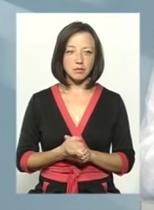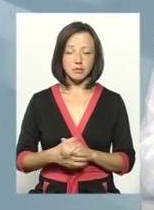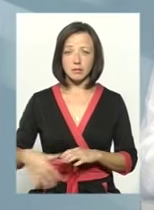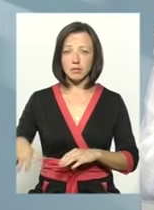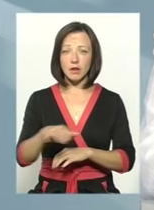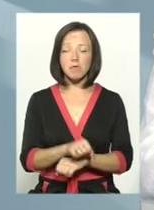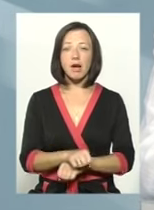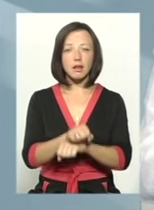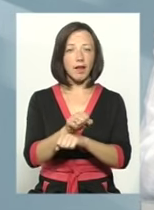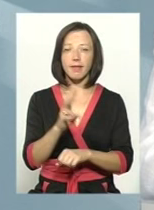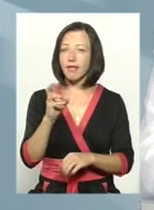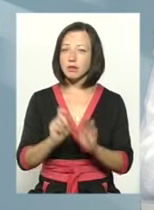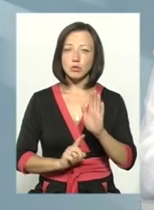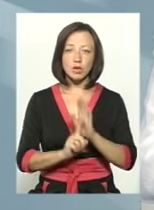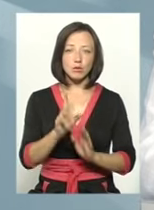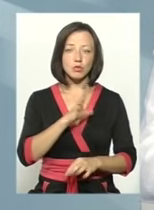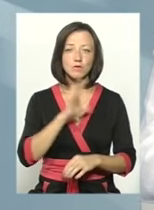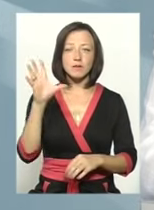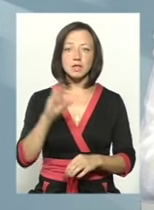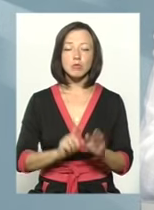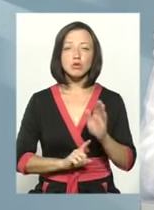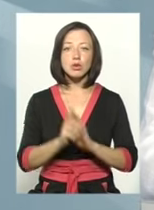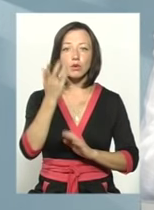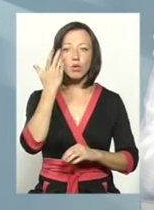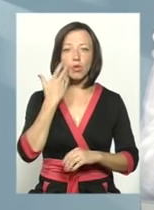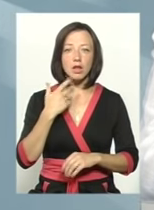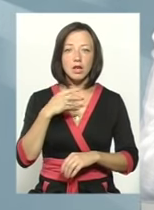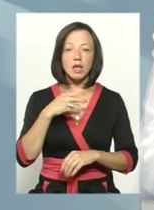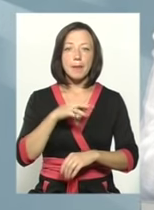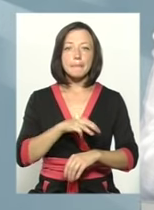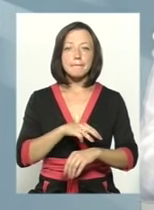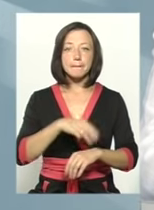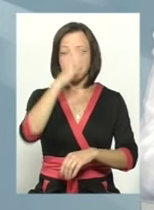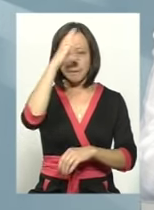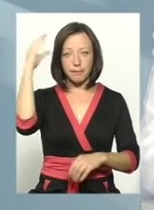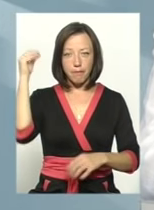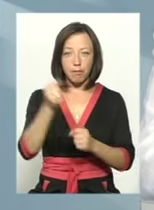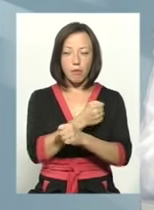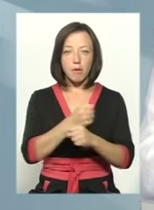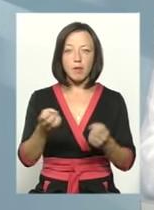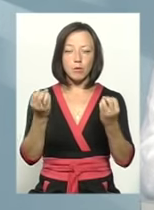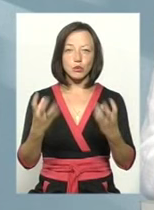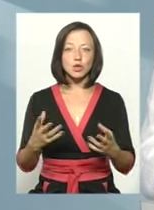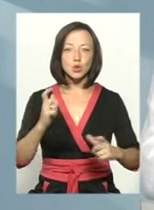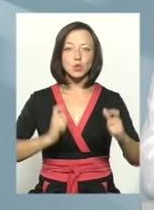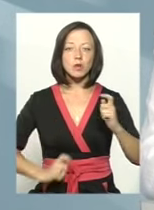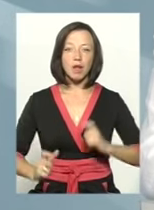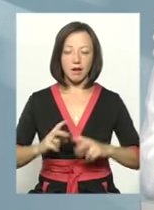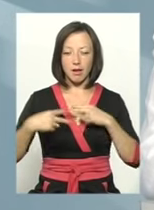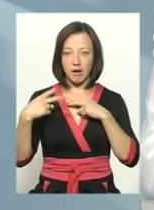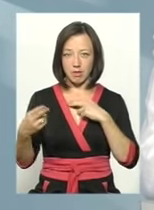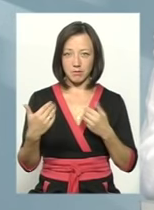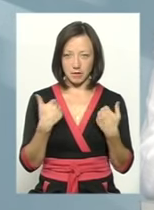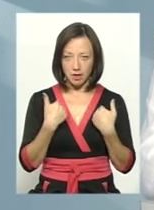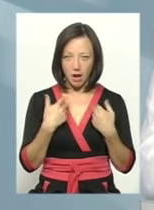в мене не саме в початку був, а все почалося з того, коли силовики побили простих, повинних студентів, таких самих є, моїх